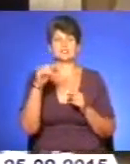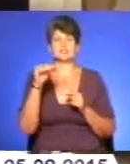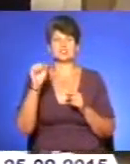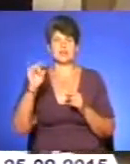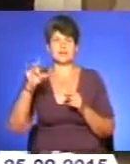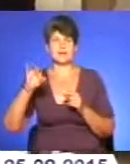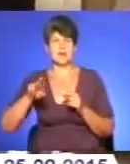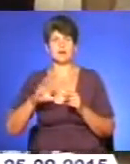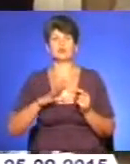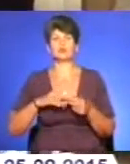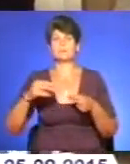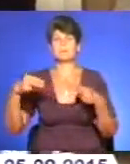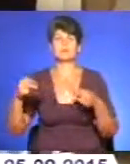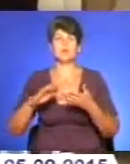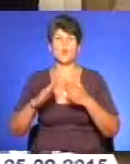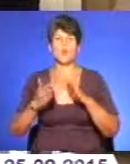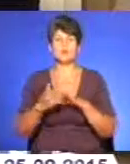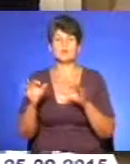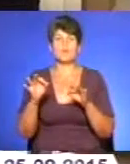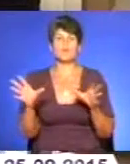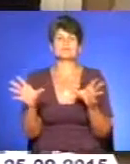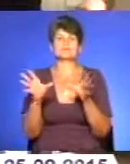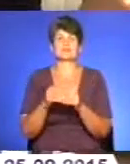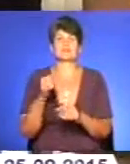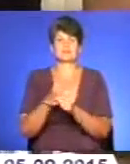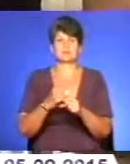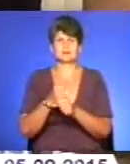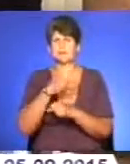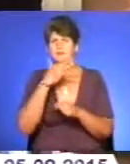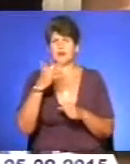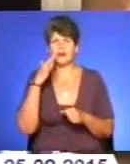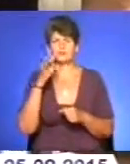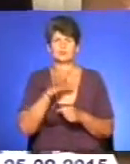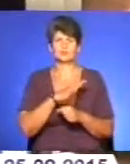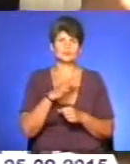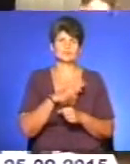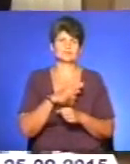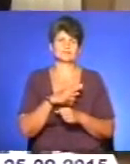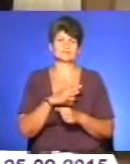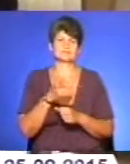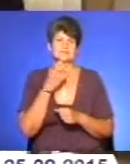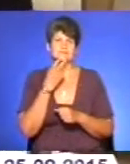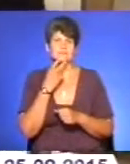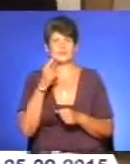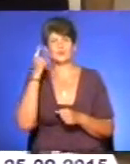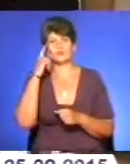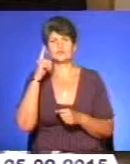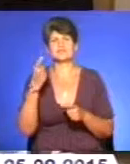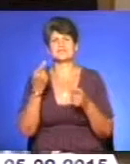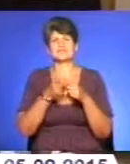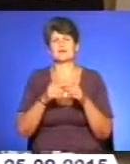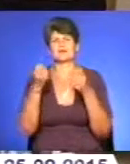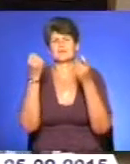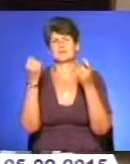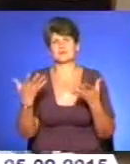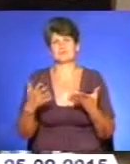угода про співробітництво. Багато було скептистів навіть серед наших, що думали, що це угода буде мати тисто